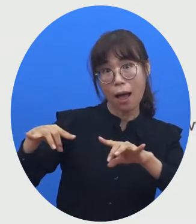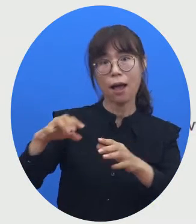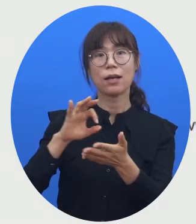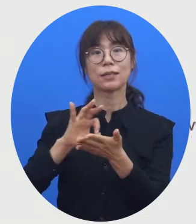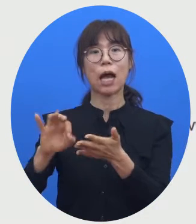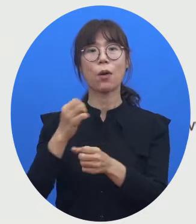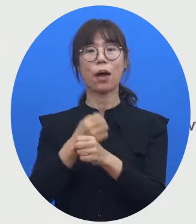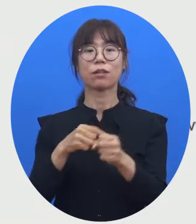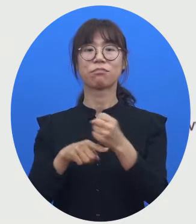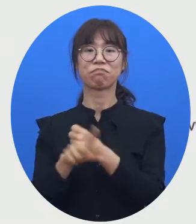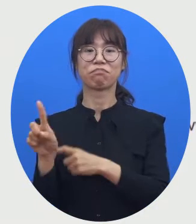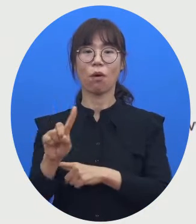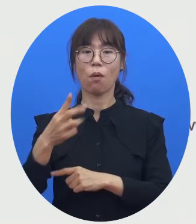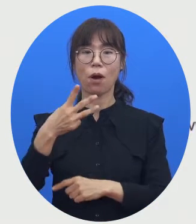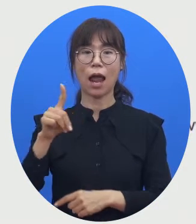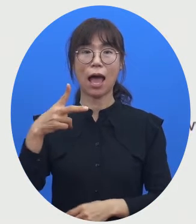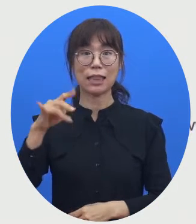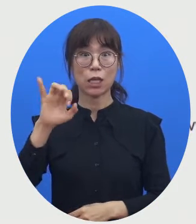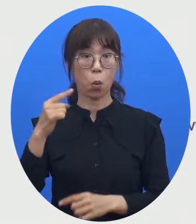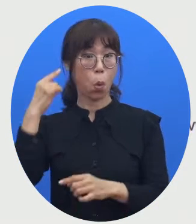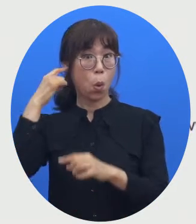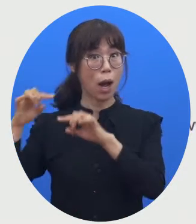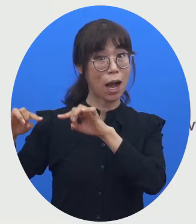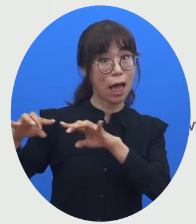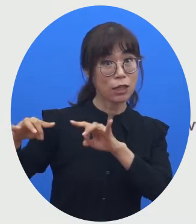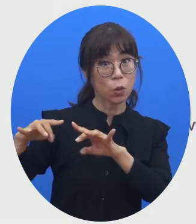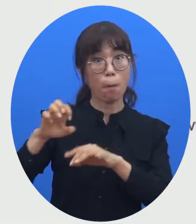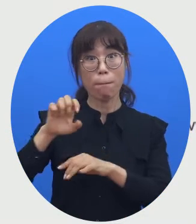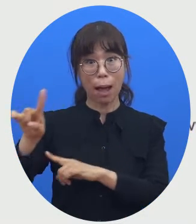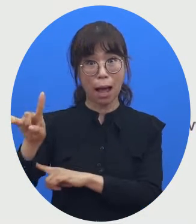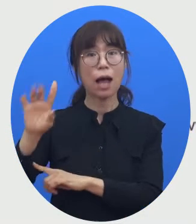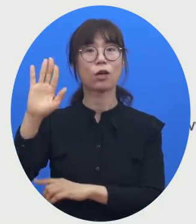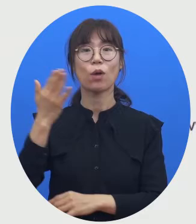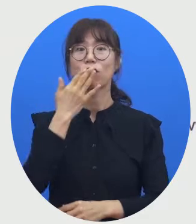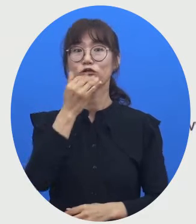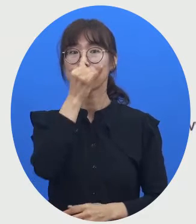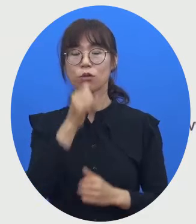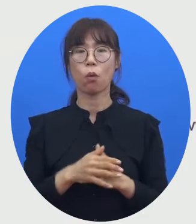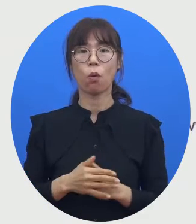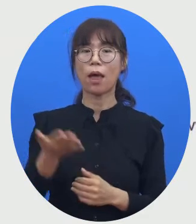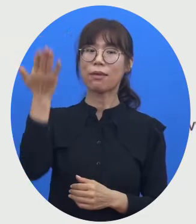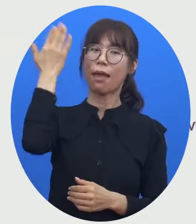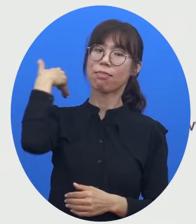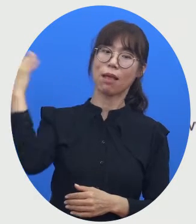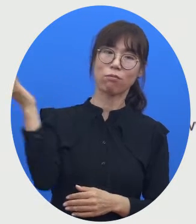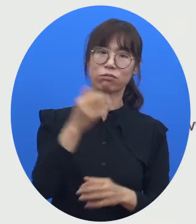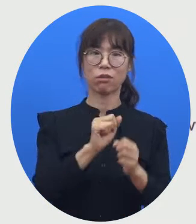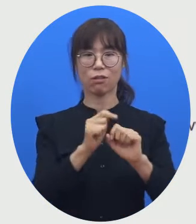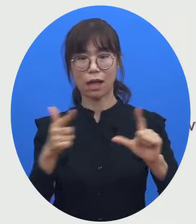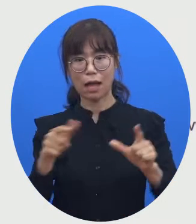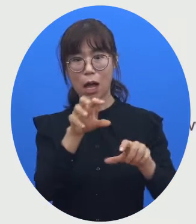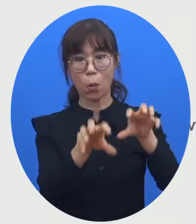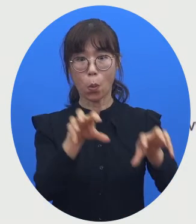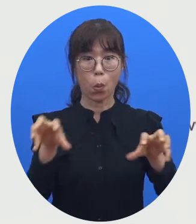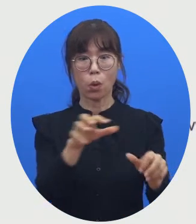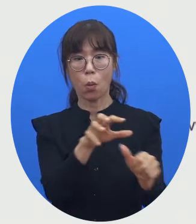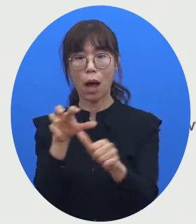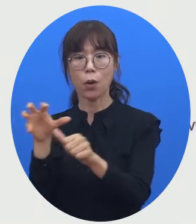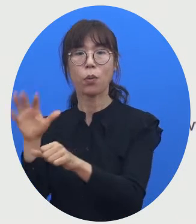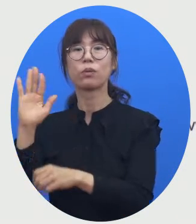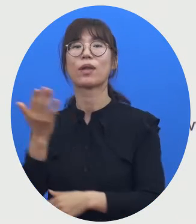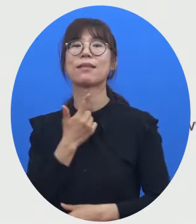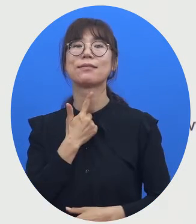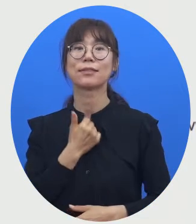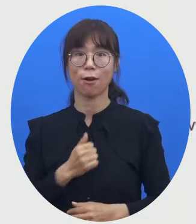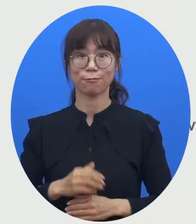것은 라디오파라고 불리기도 하고요. 아주 오래전부터 다양한 곳에 활용되어 왔던 매체이기도 합니다.